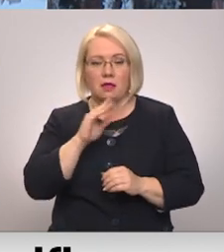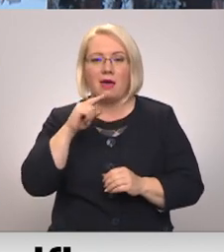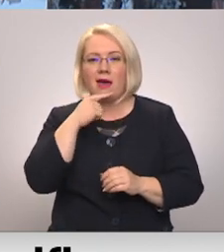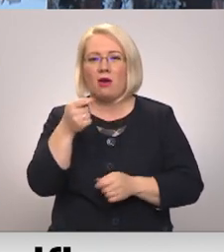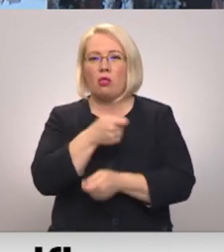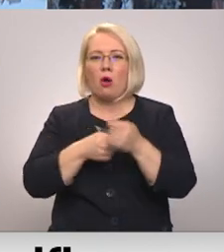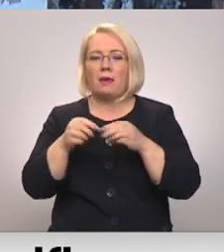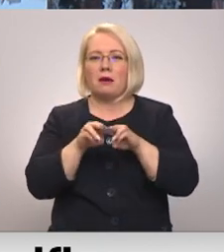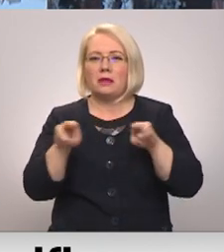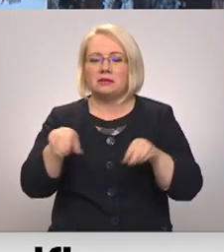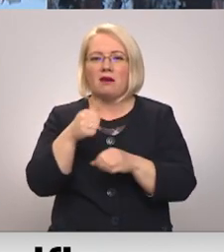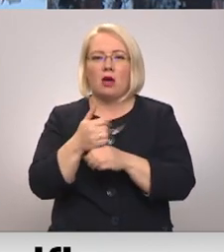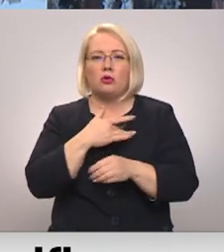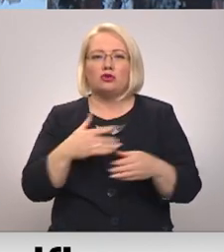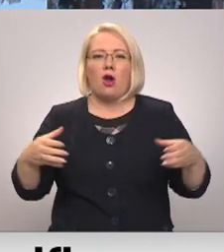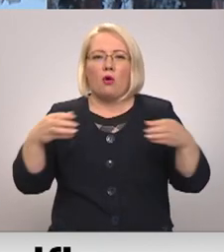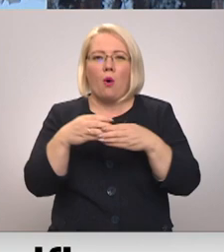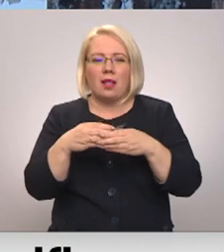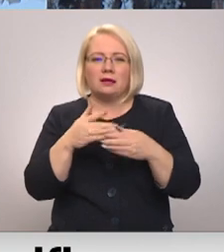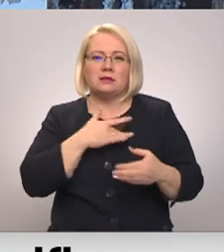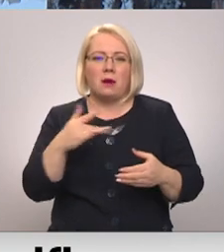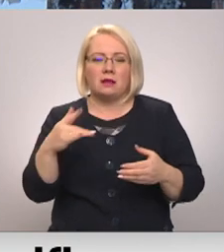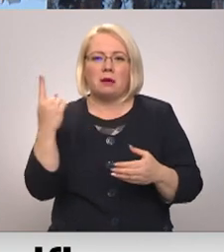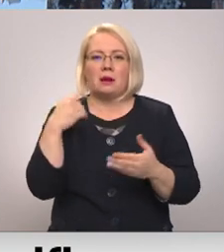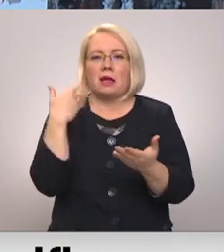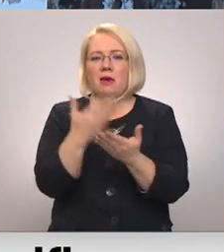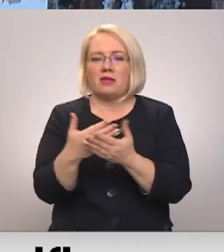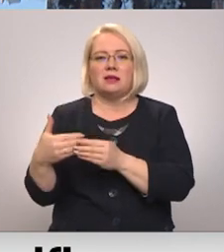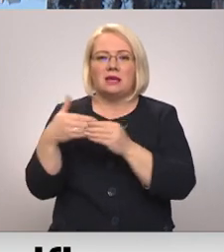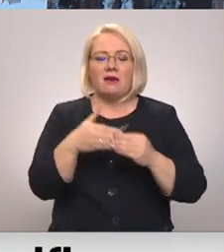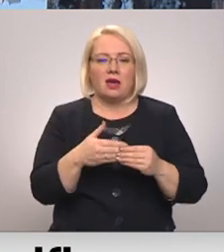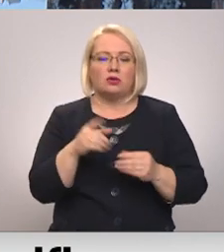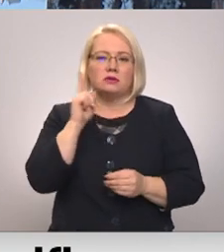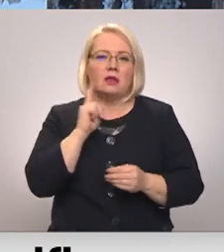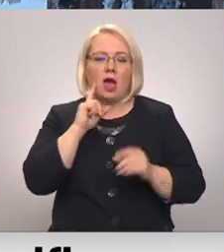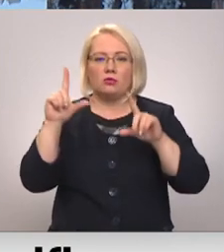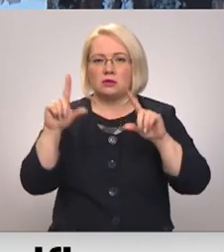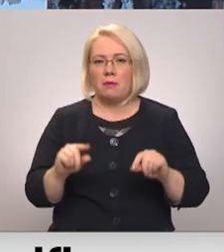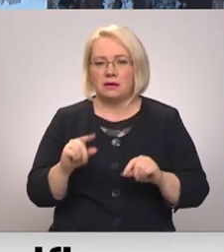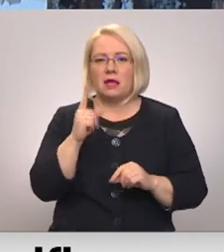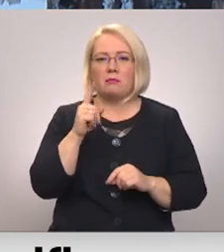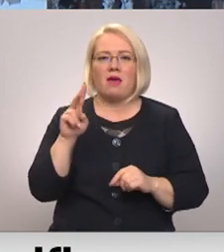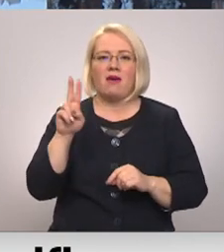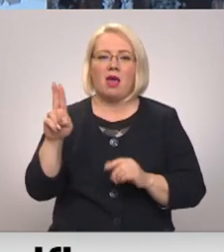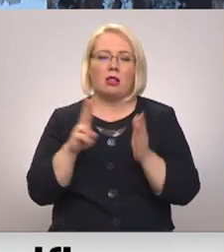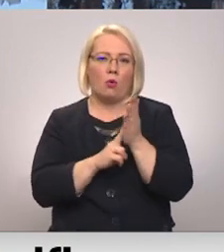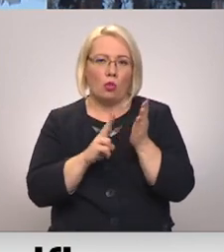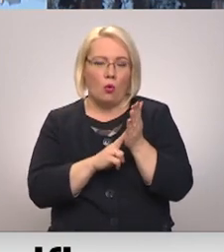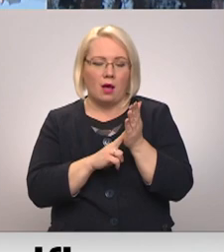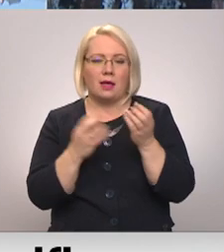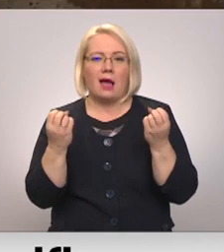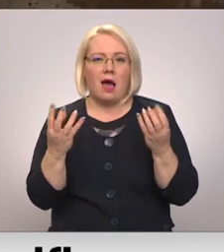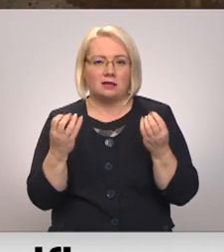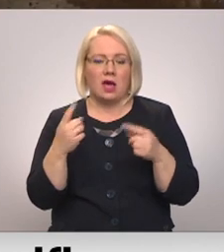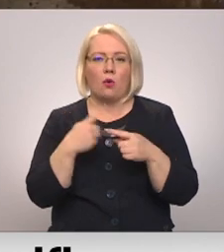ministrī valdošās koalīcijas partneriem pirmdien piedāvās ieviest uz laiku samazinātu pievienotās vērtības nodokļa likmit gāzei